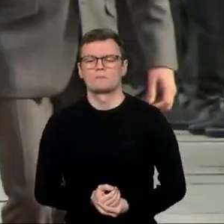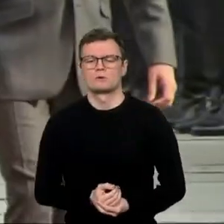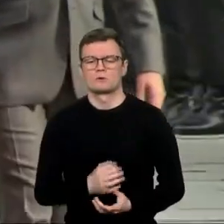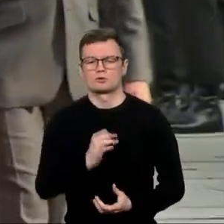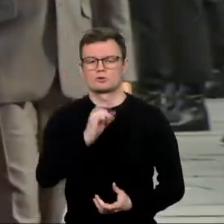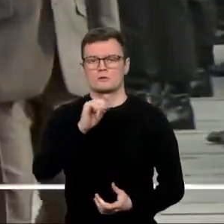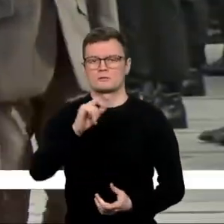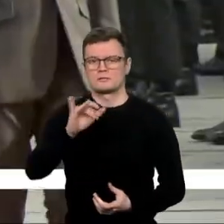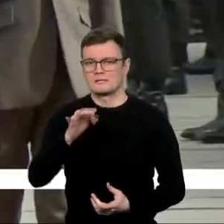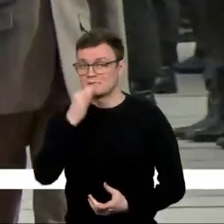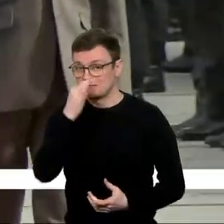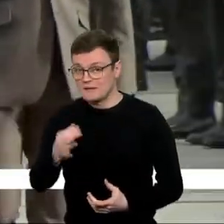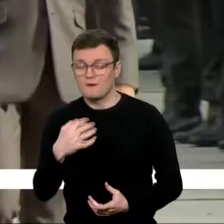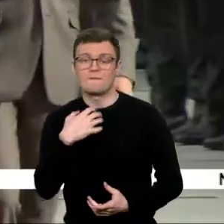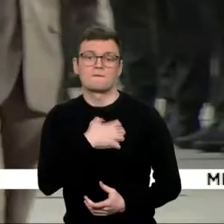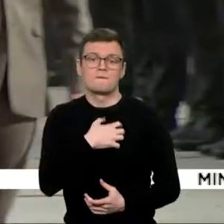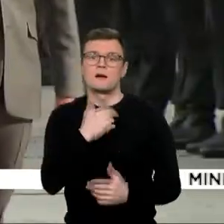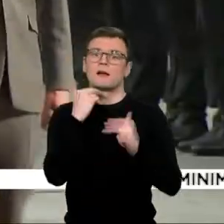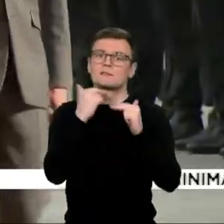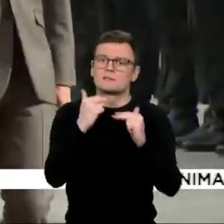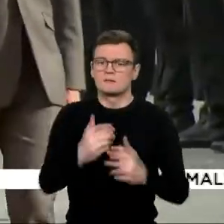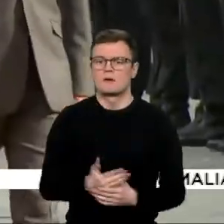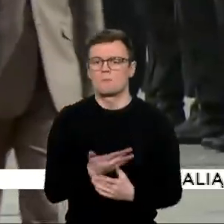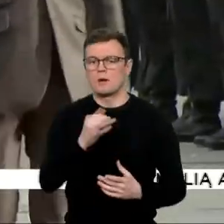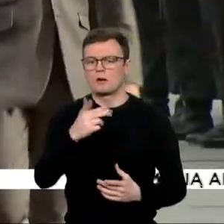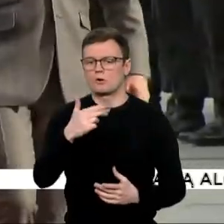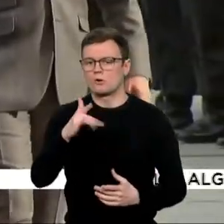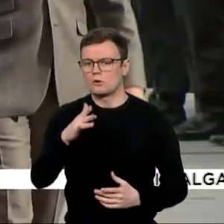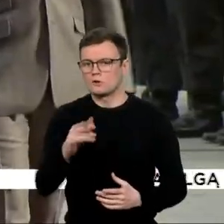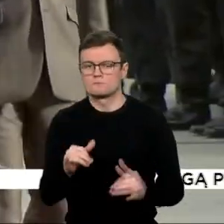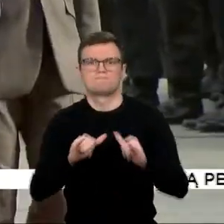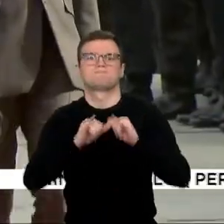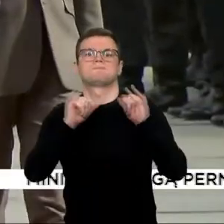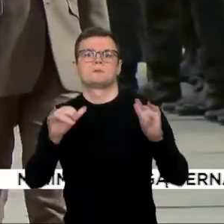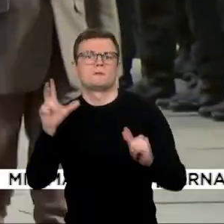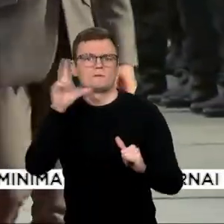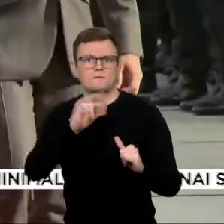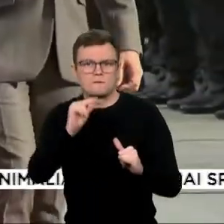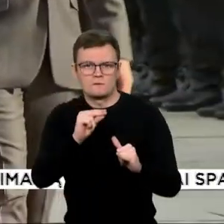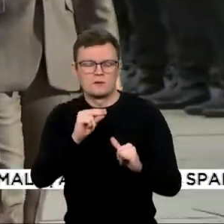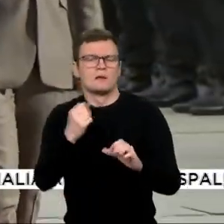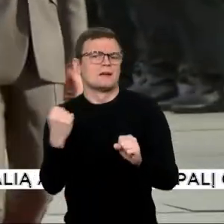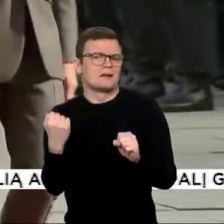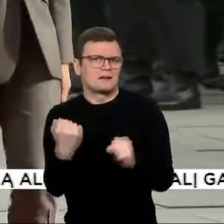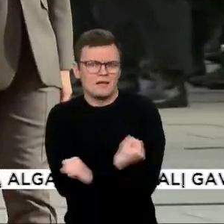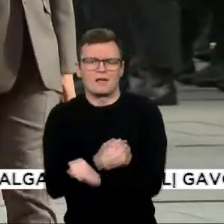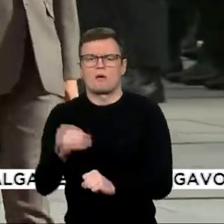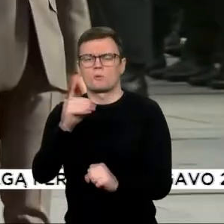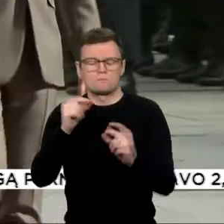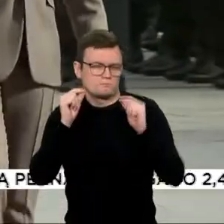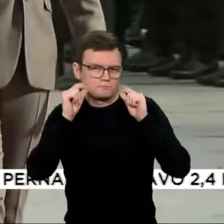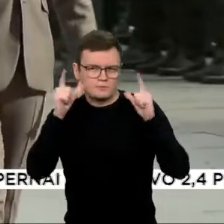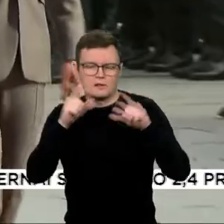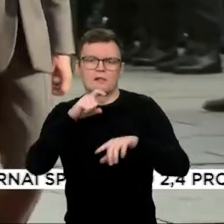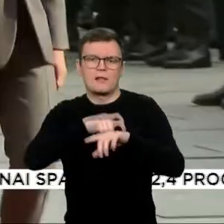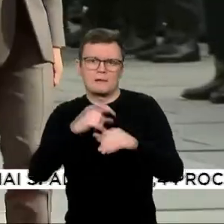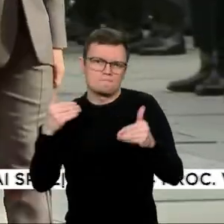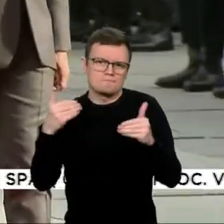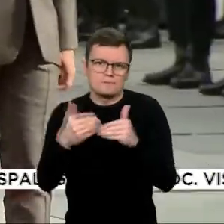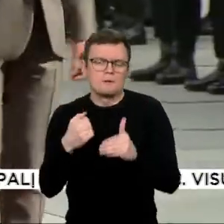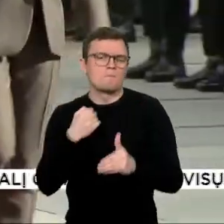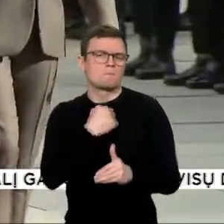atsargumas, Makronas, kas kart vis aštriau, kalba, kad Europą turi atsimerkti ir suprasti, ateina laikai, kai teks nebūti bailiais.